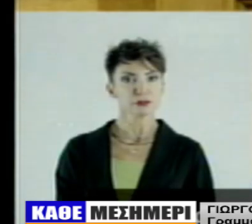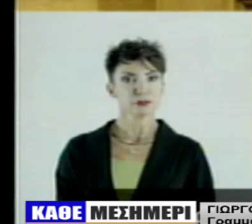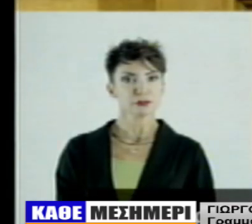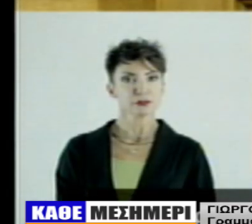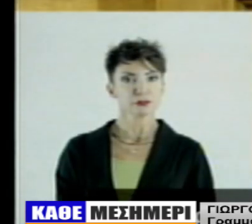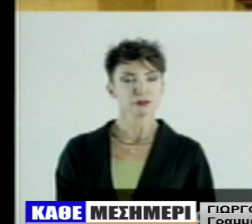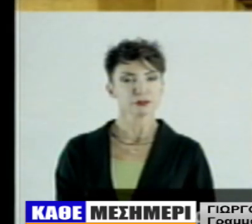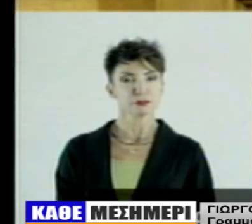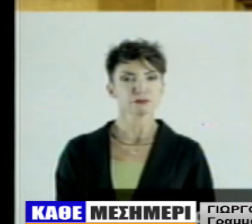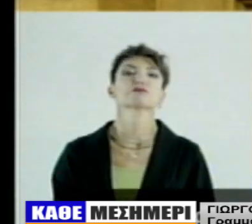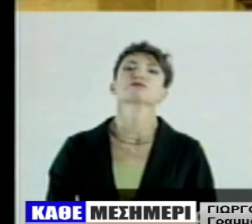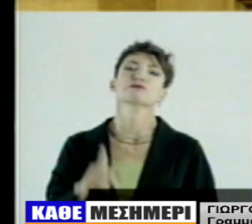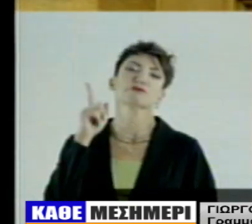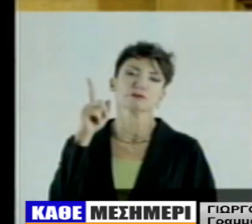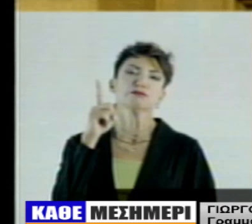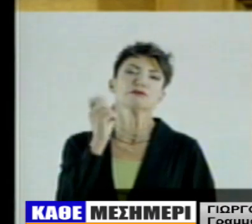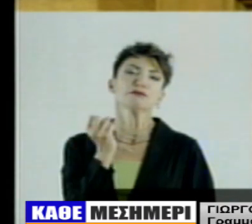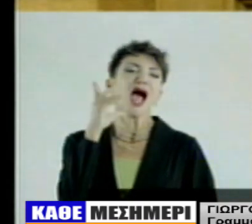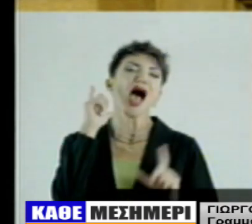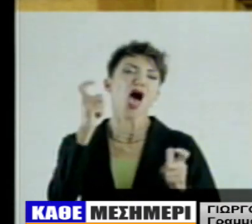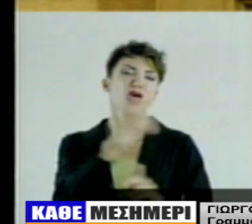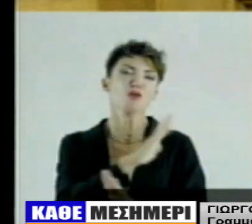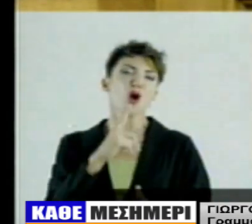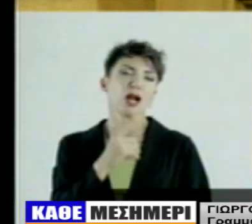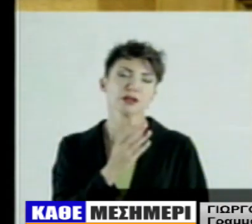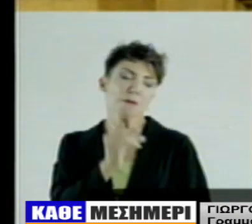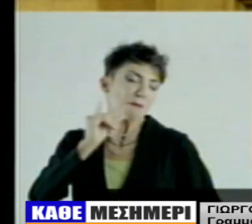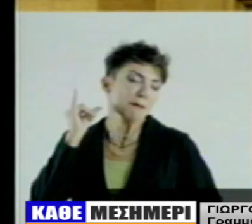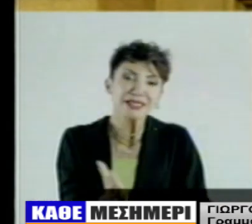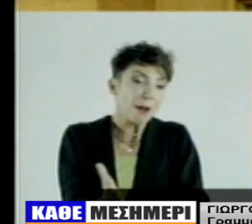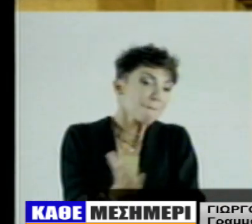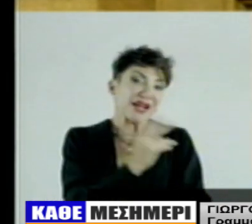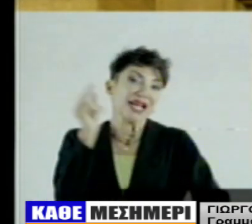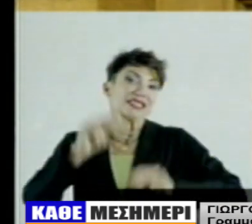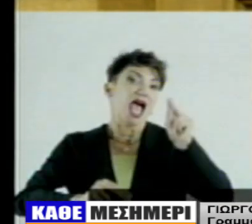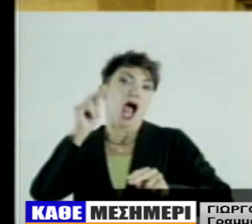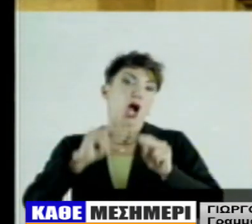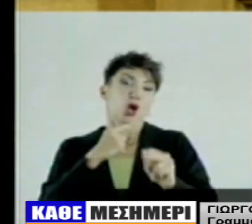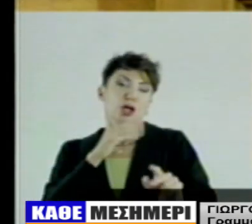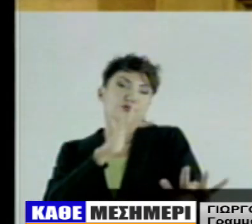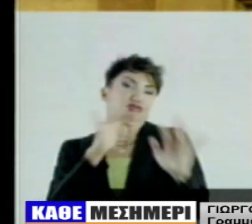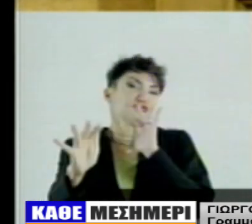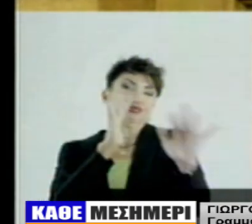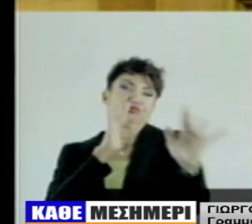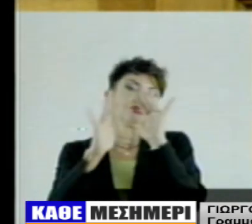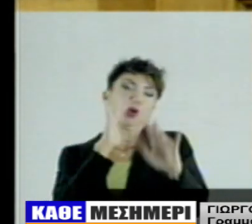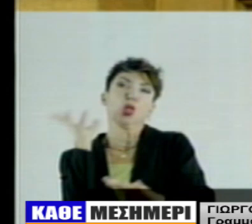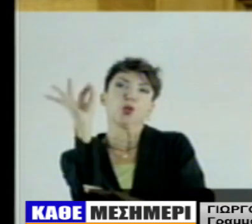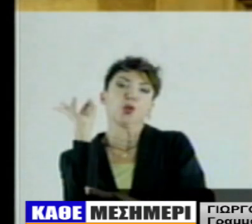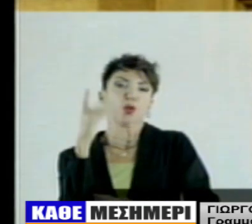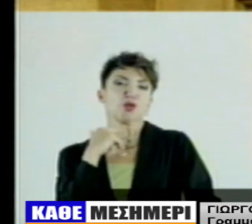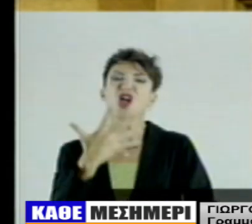Νότου όπως η δεξιά που τα περισσότερα τελευταία χρόνια κυριαρχή έχει καταφέρει αυτή την